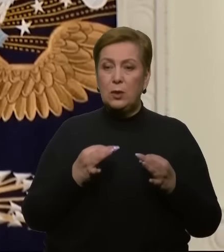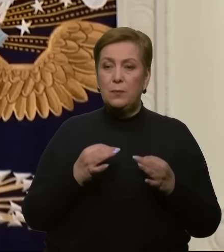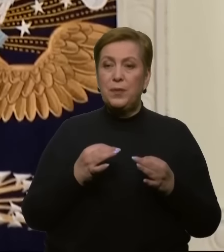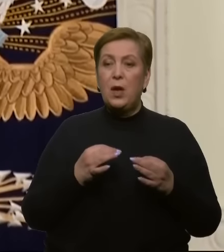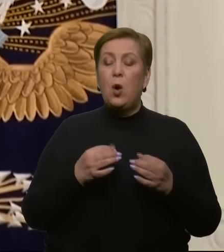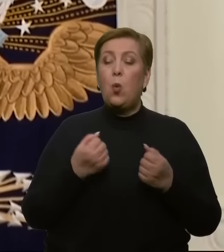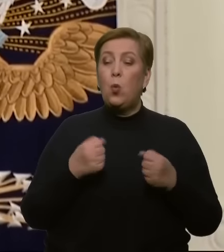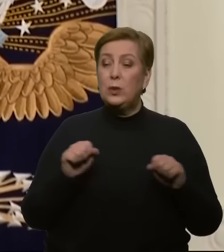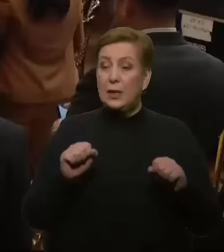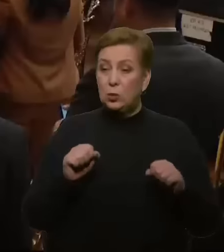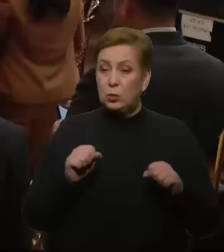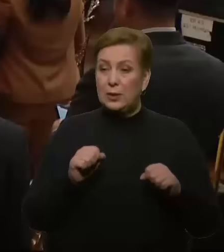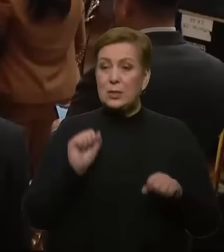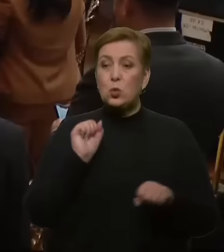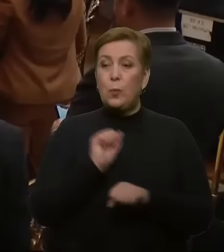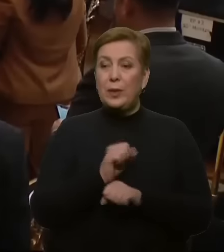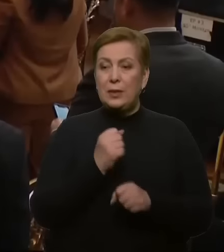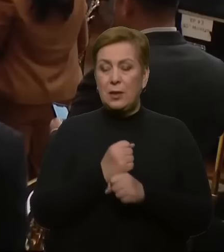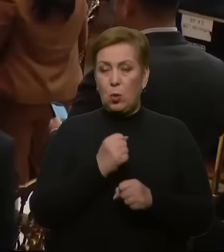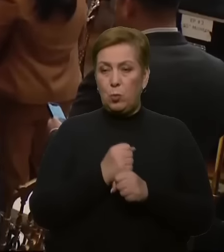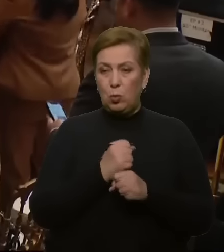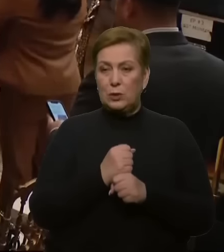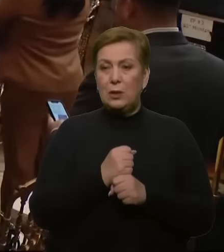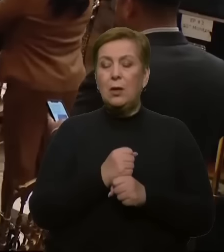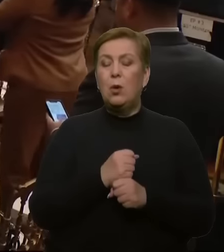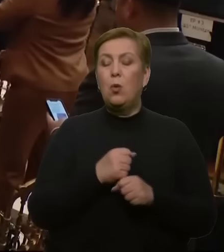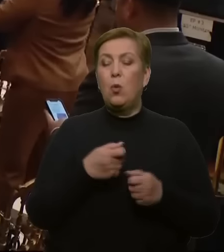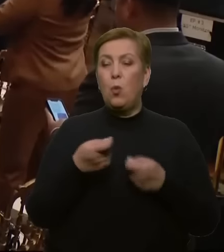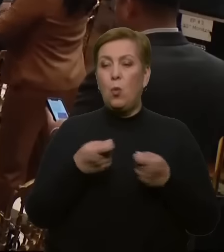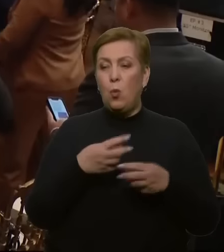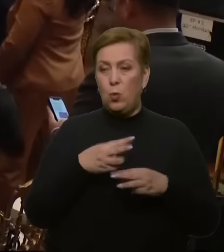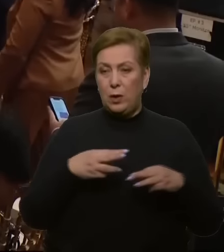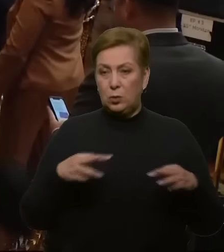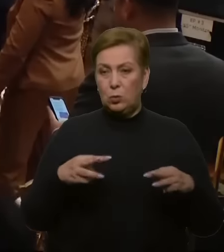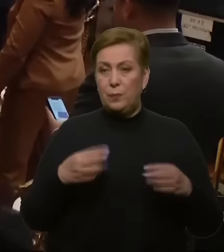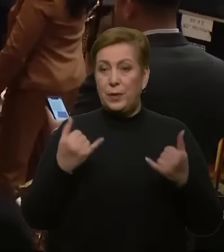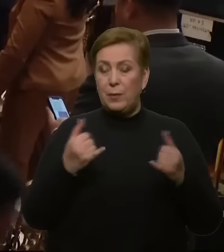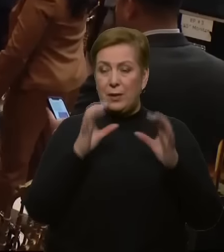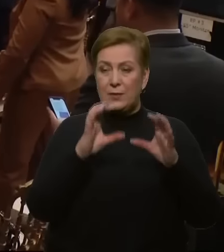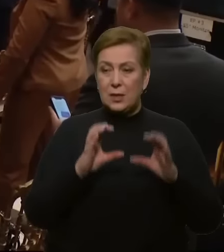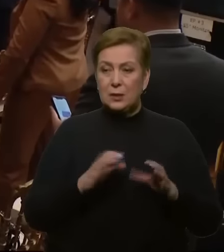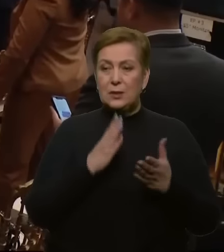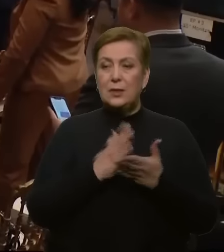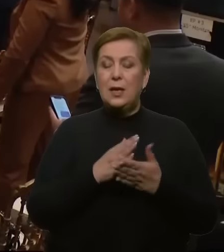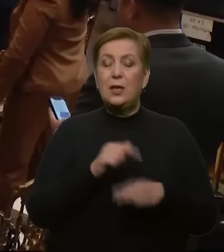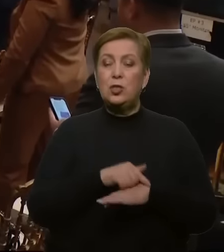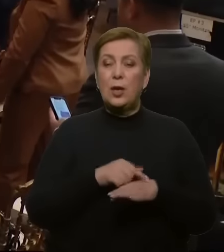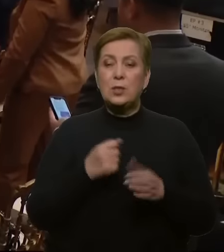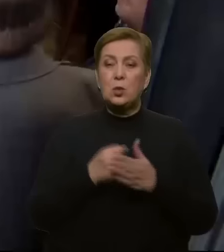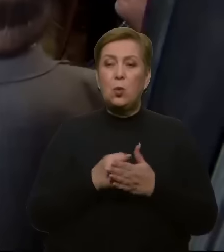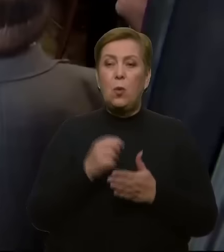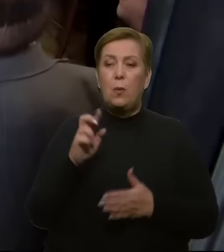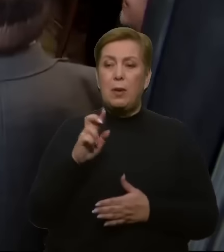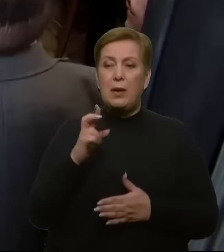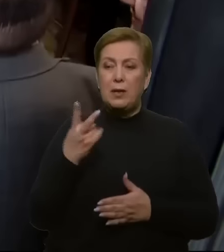уряду. Напередодні законопроєкт підтримали обидві палати Американського конгресу. Тепер у законодавців є час до березня, щоб